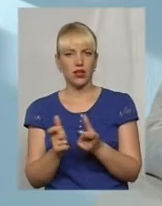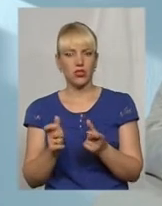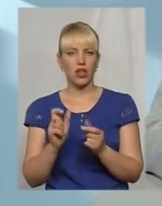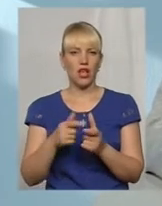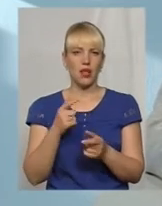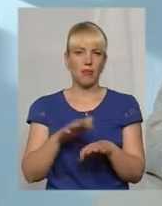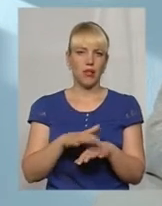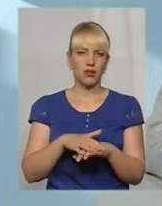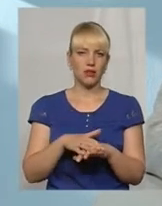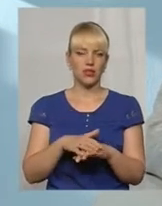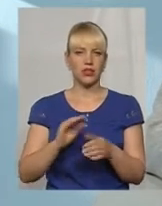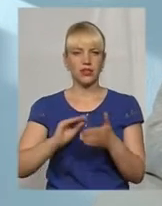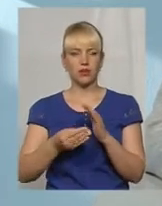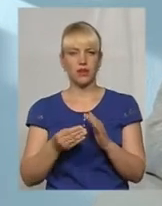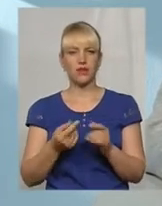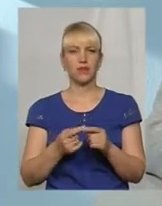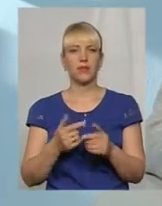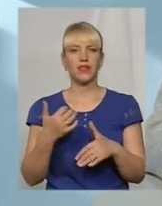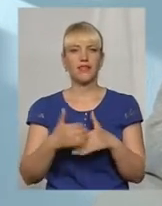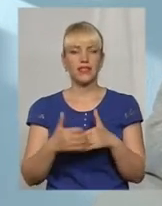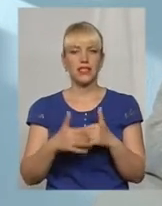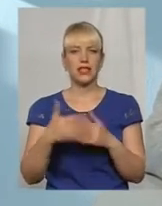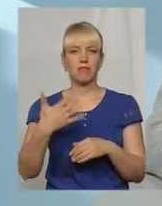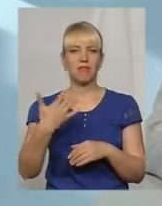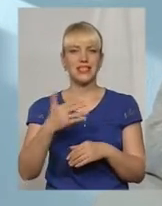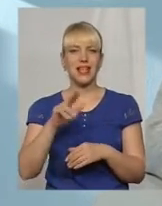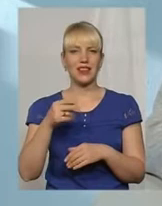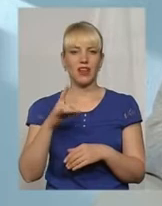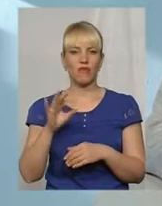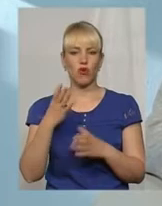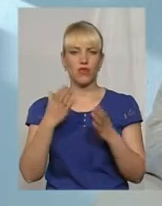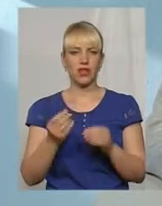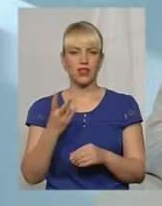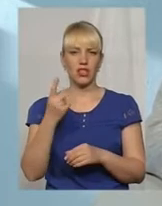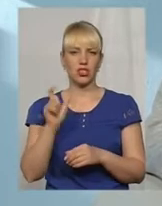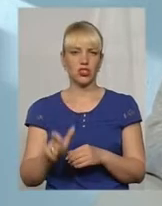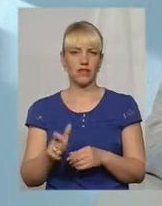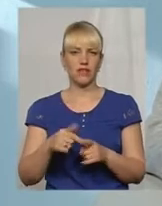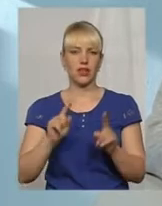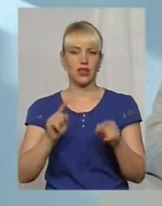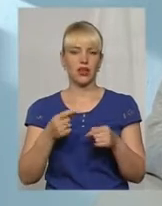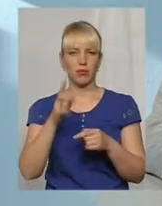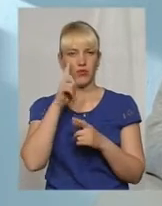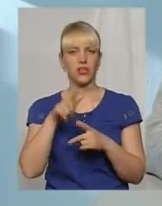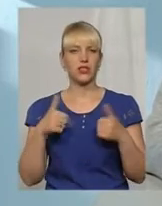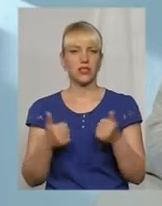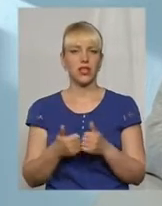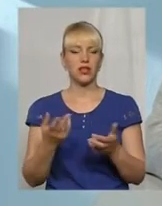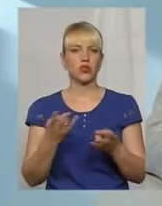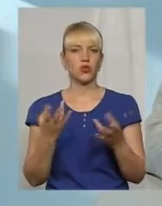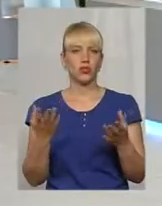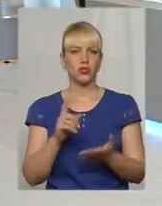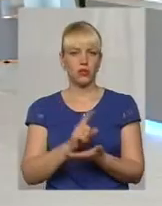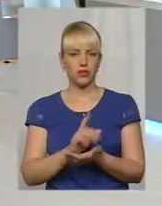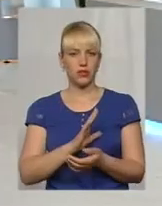банковська справка. В середньому 50 євро в день на людинах. Требування стран, які повинні бути. І